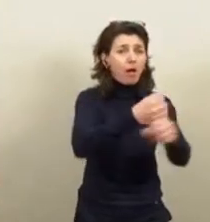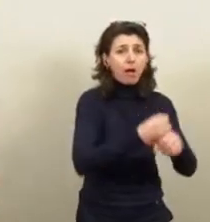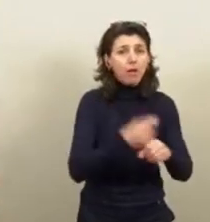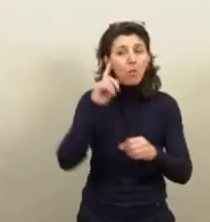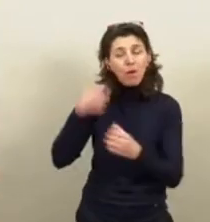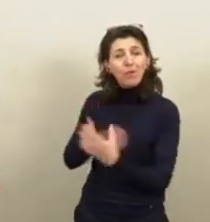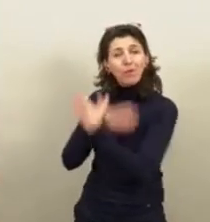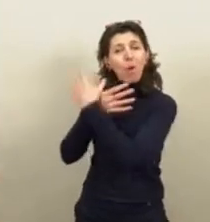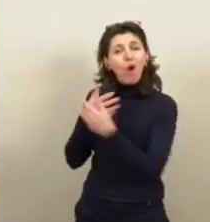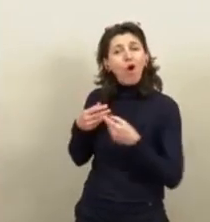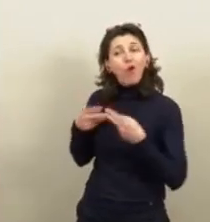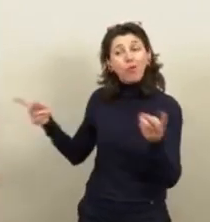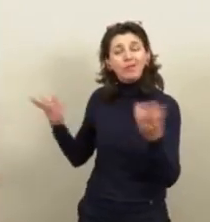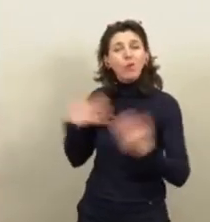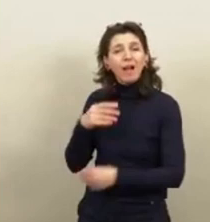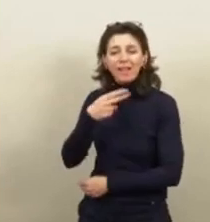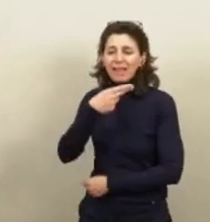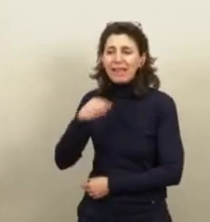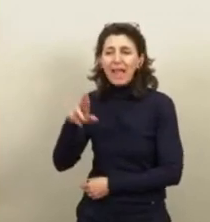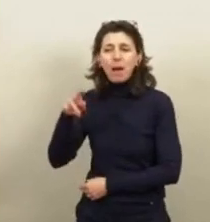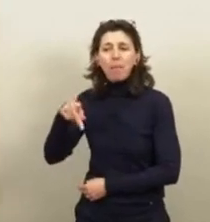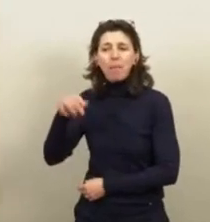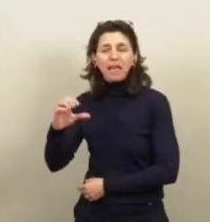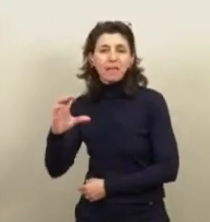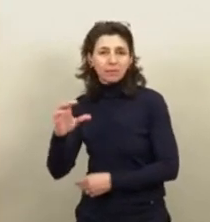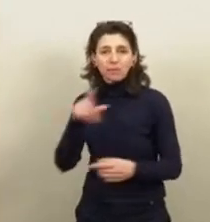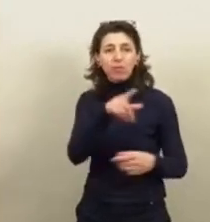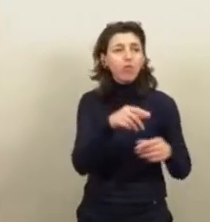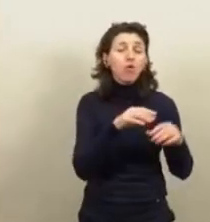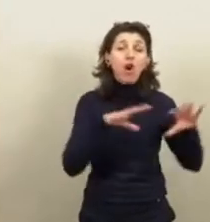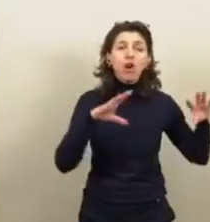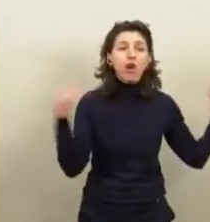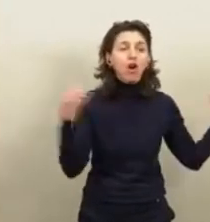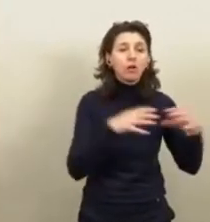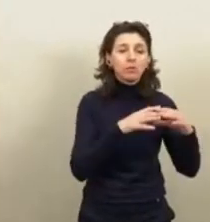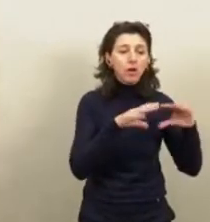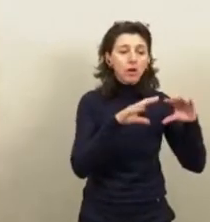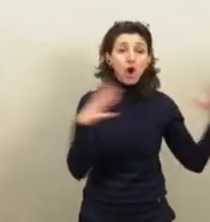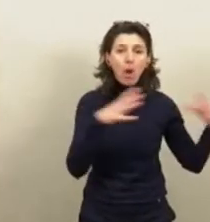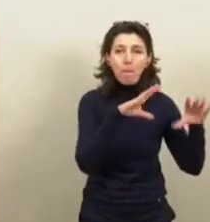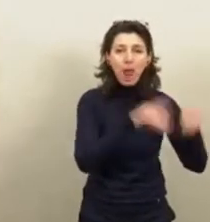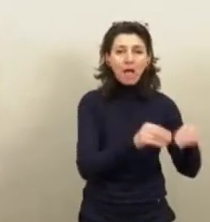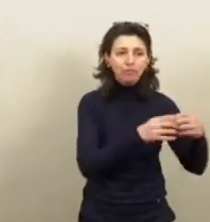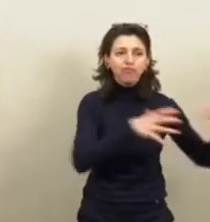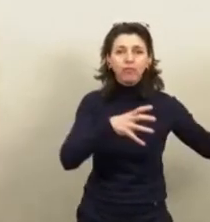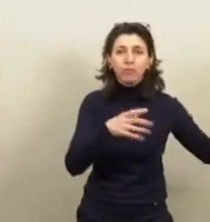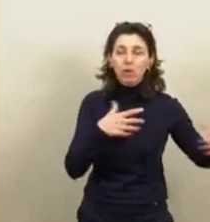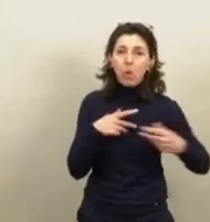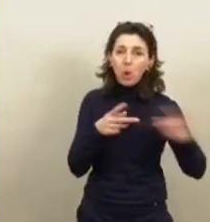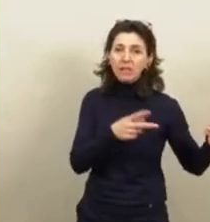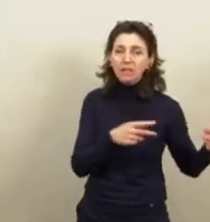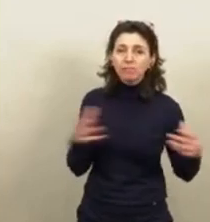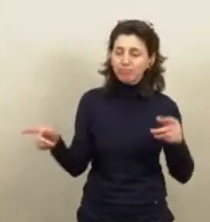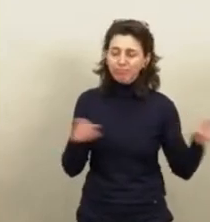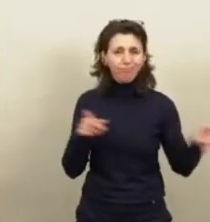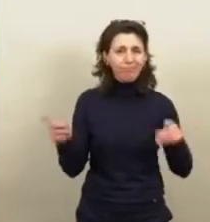NERPIC et vous l'extension de Grand-Place. Donc, les mêmes qui s'enthousiasment pour